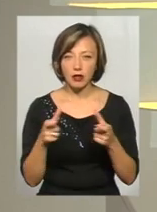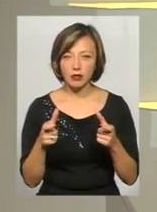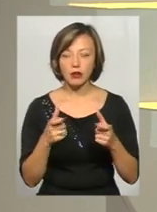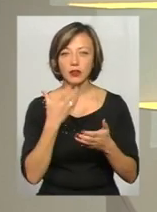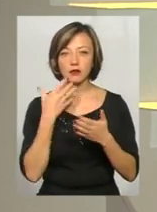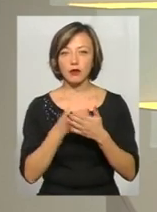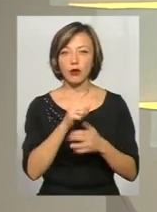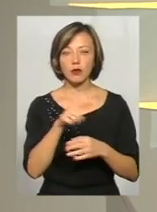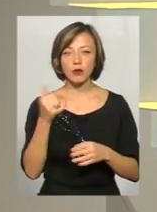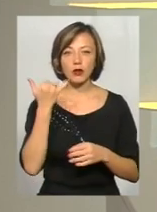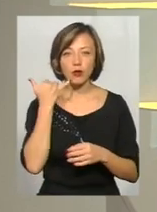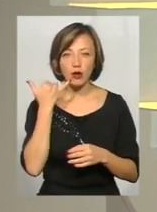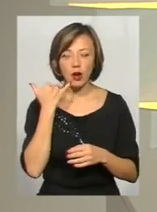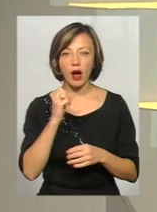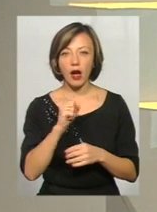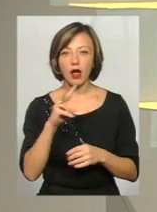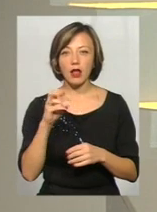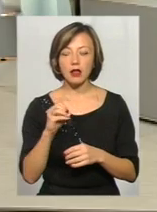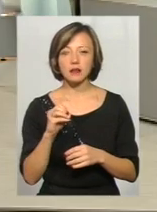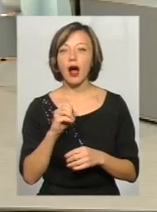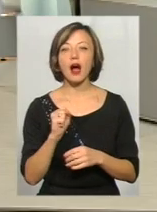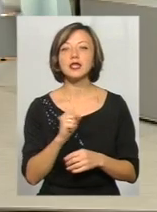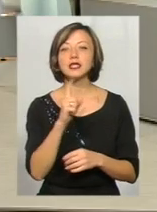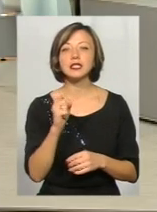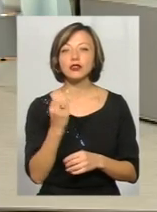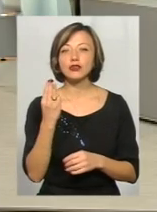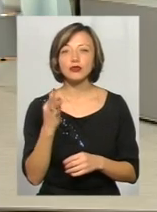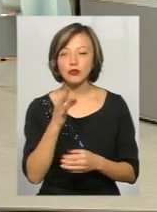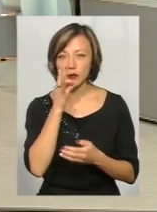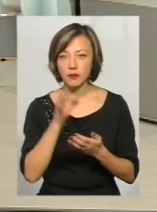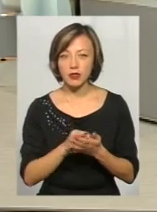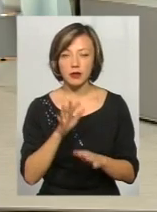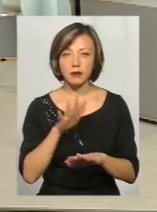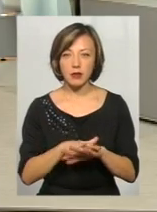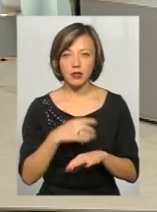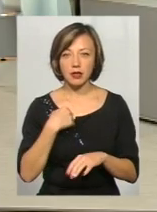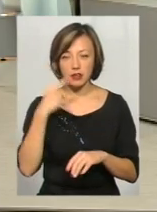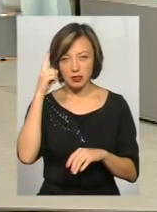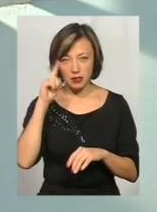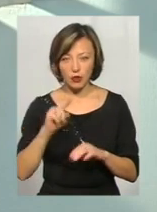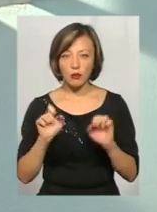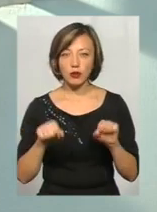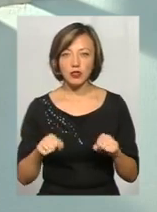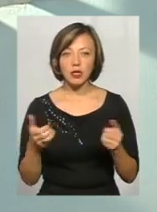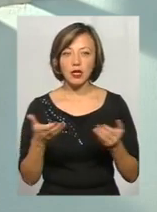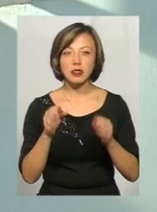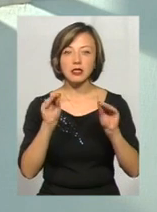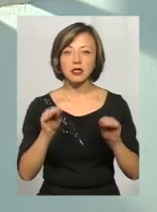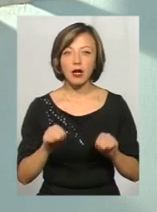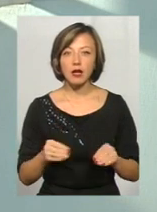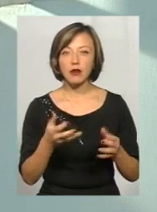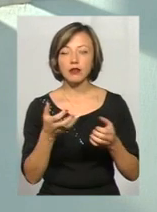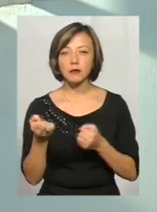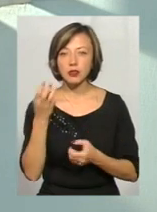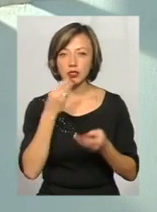свого номеру мобільного і так далі. А за що відповідає банк? Бо я навіть і знаю, і це не виключення, що, можливо, якісь дані були отримані